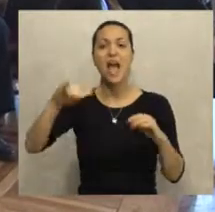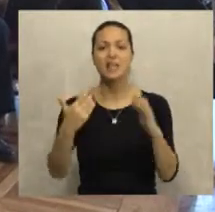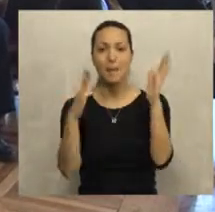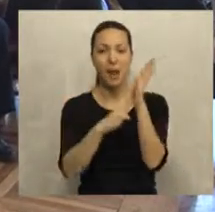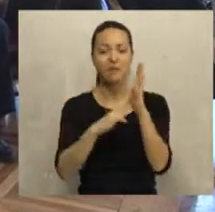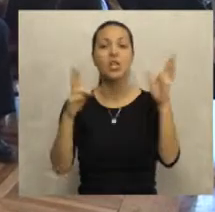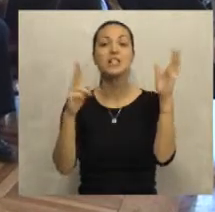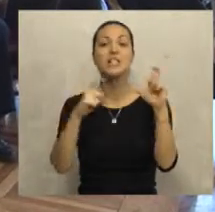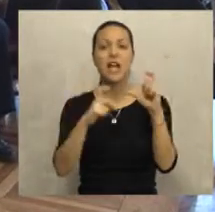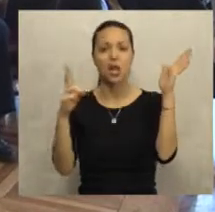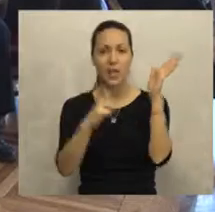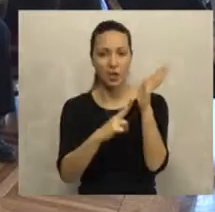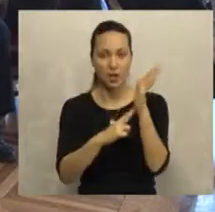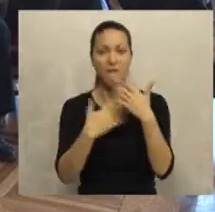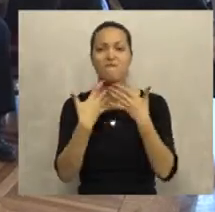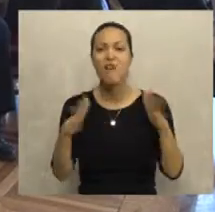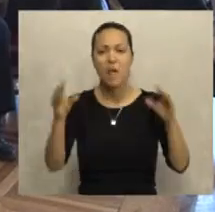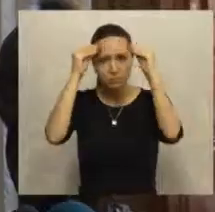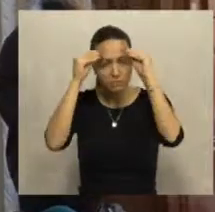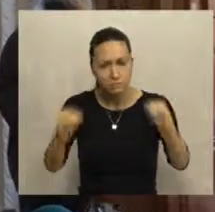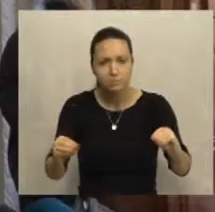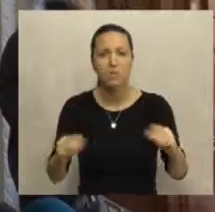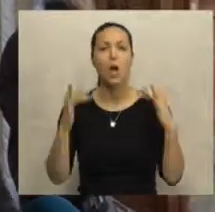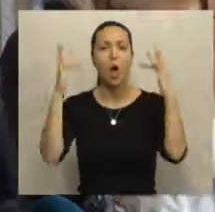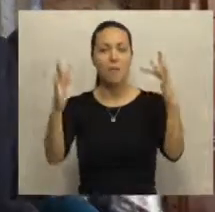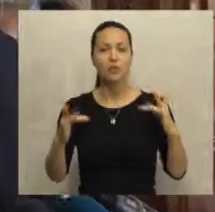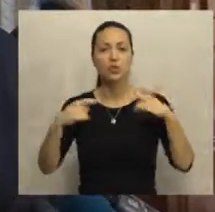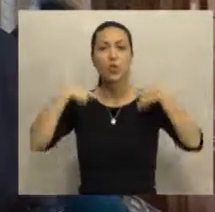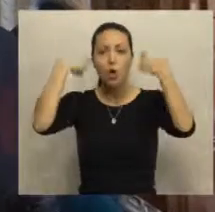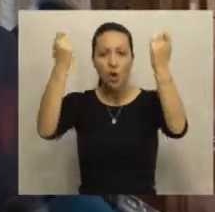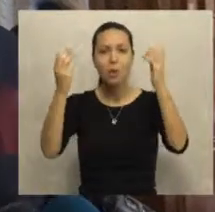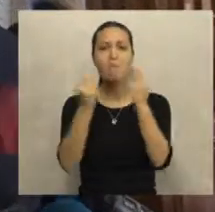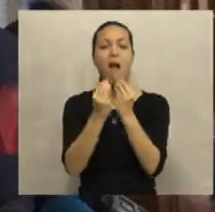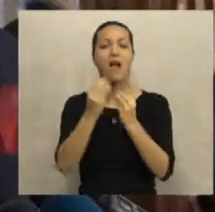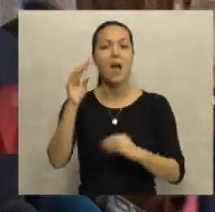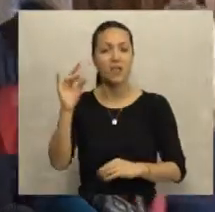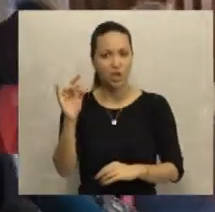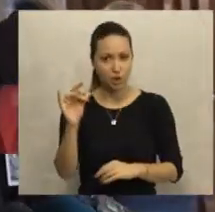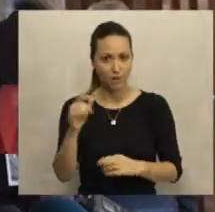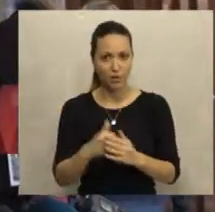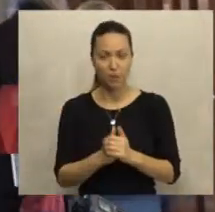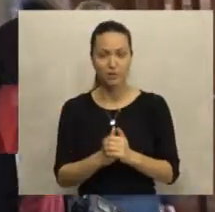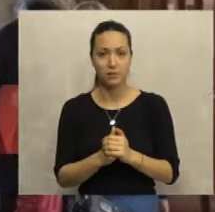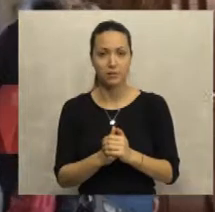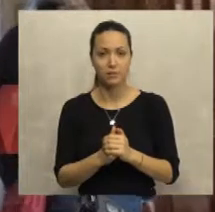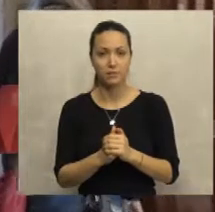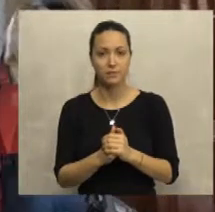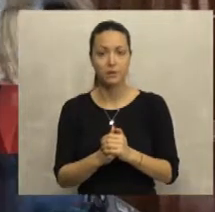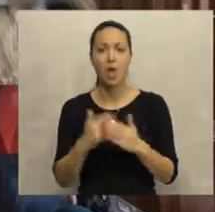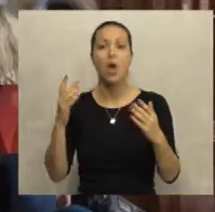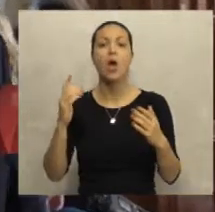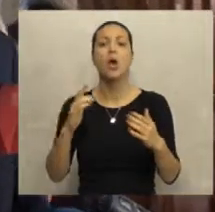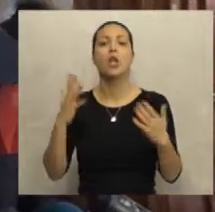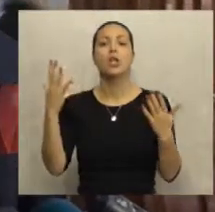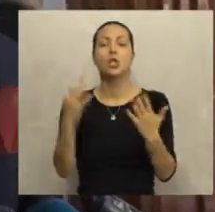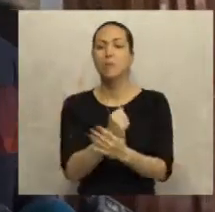Lalović, Jasna Milenović i Saša Nišavić. Velika je privilegija obeležavati rođena Branka Radičevića, što znači da